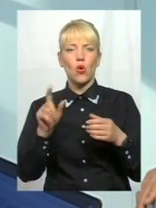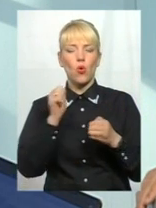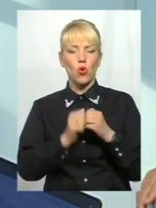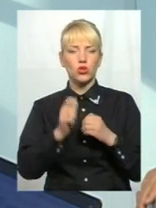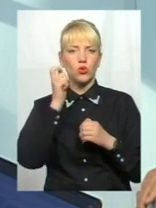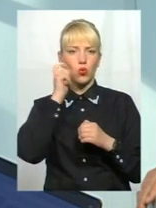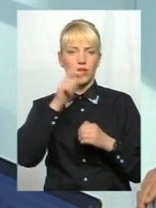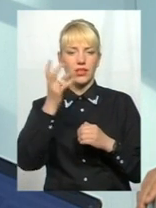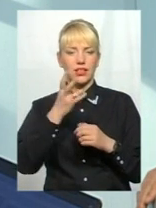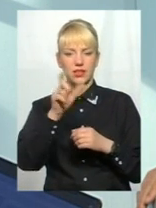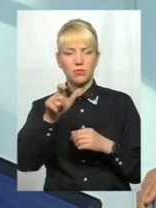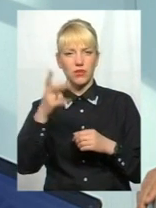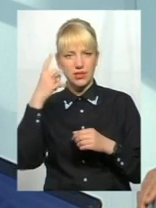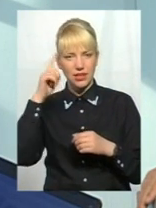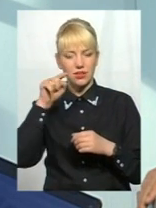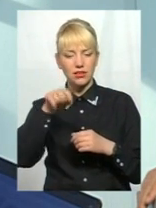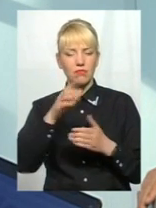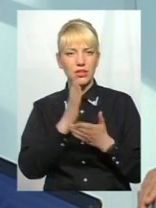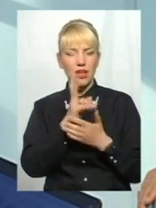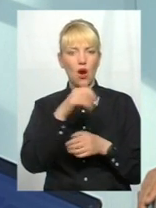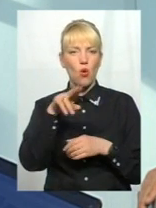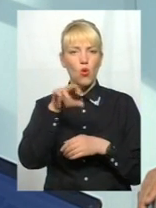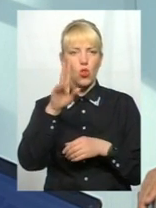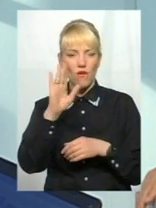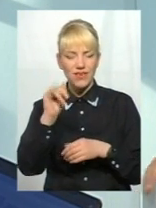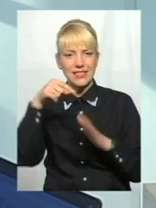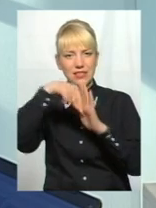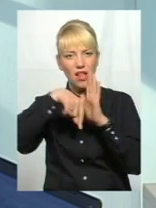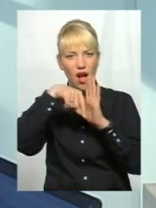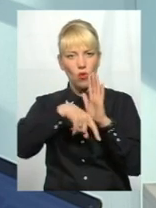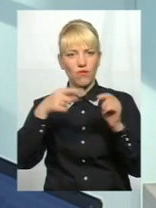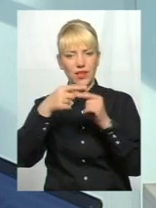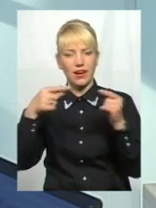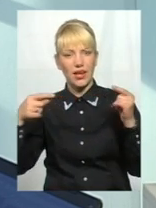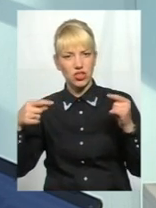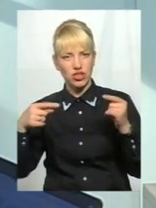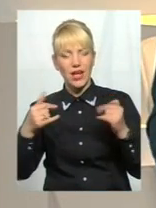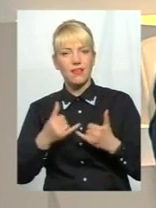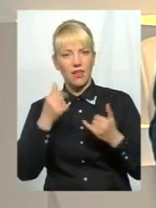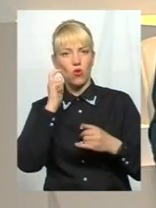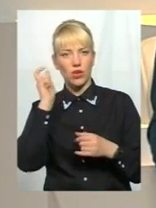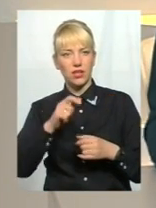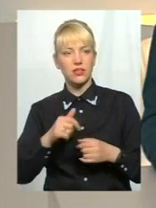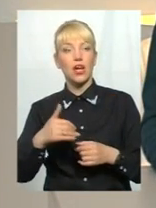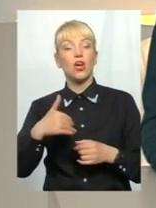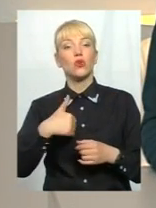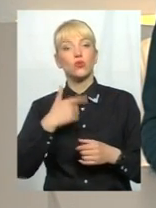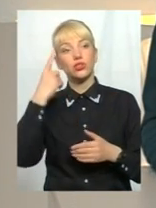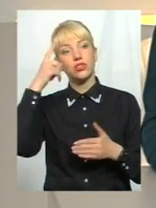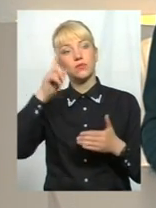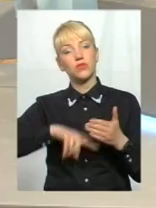повинен знати, бо там кодові речі і знаки, які ми, на жаль, в 21-му столітті ще не зреалізували. І хочеться сподіватися, що